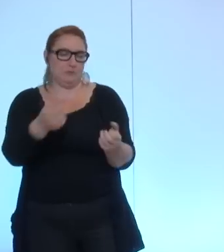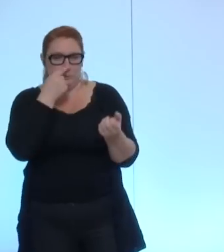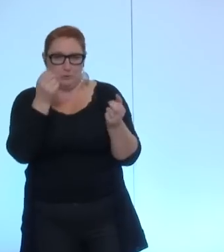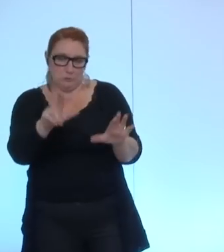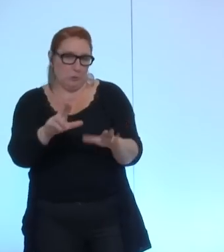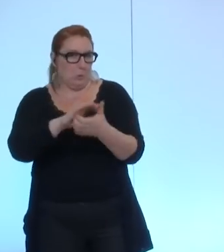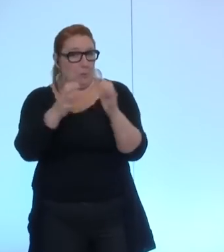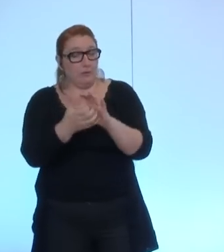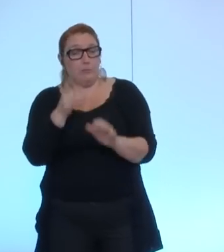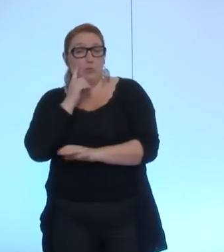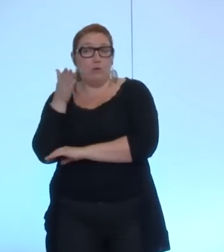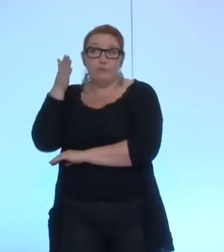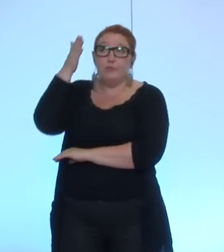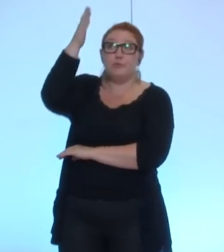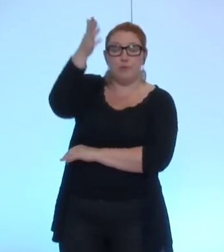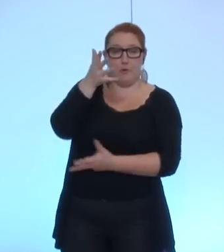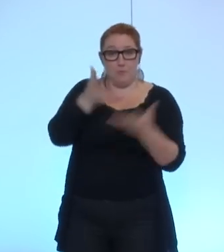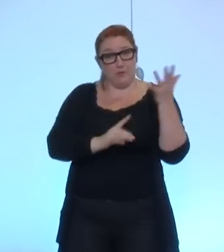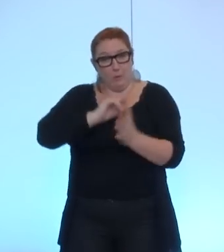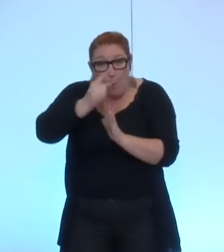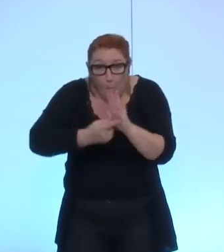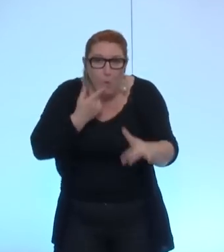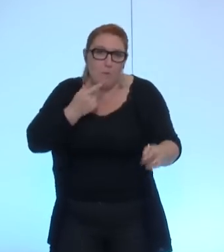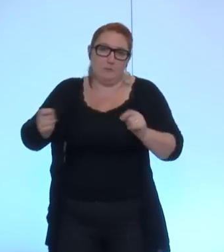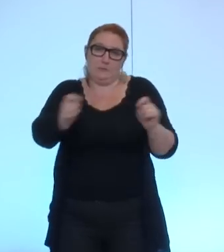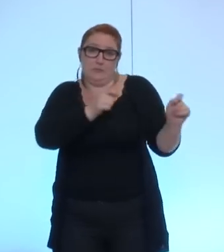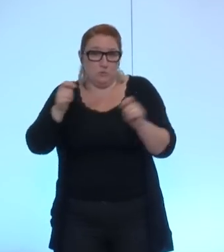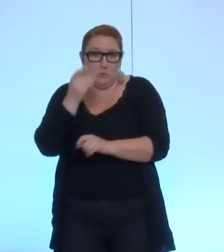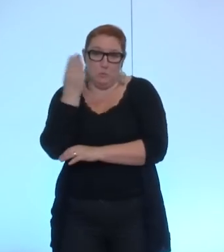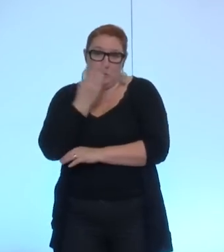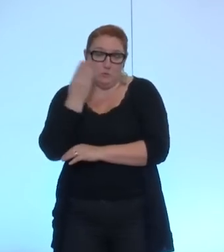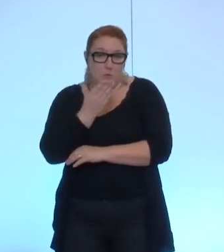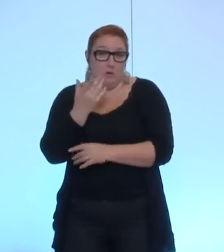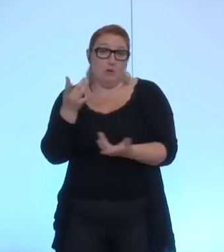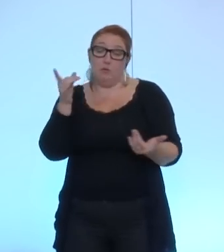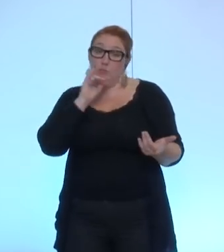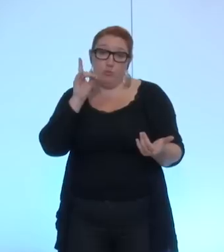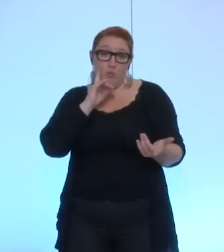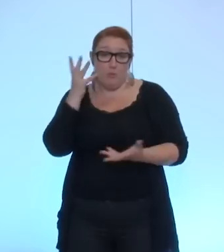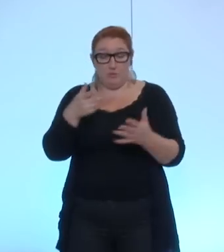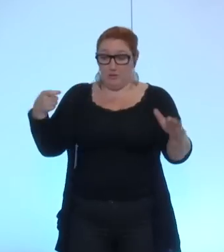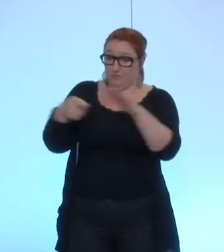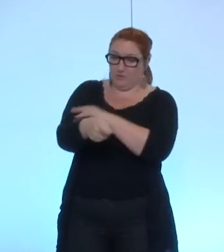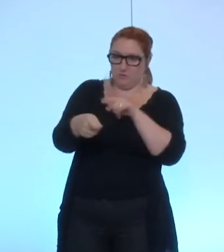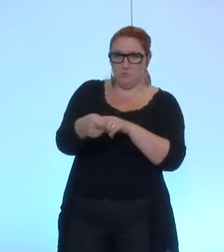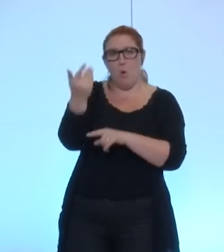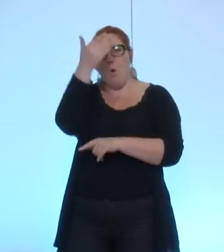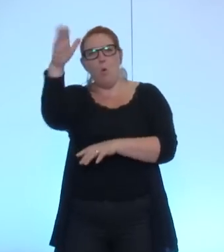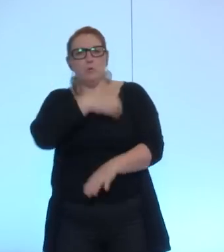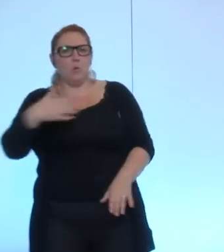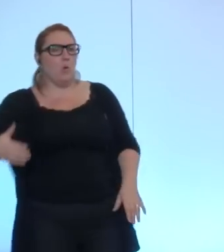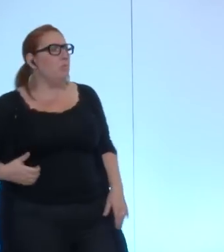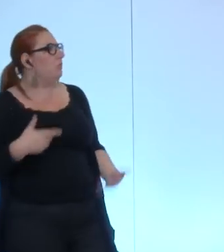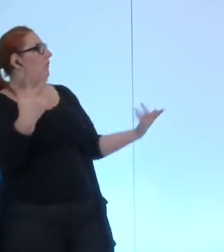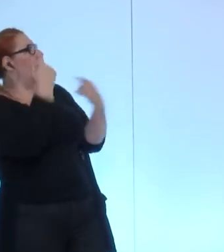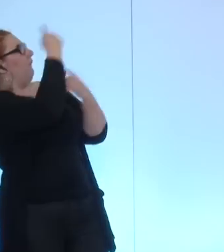demain rien ne dit que ces questions là ne reviendront pas d'une façon ou de l'autre par une remise en cause de ces financements par d'autres communes de la